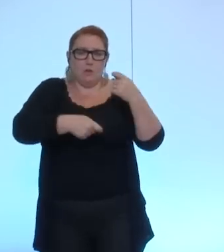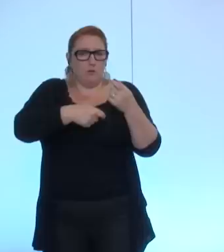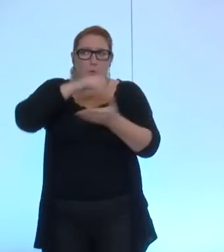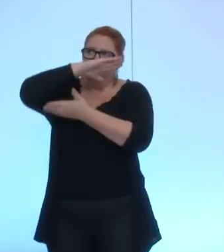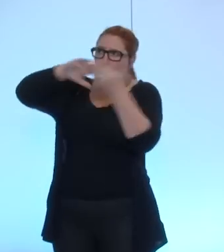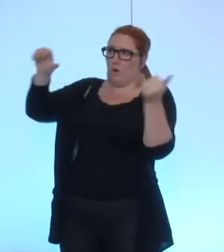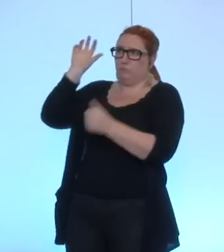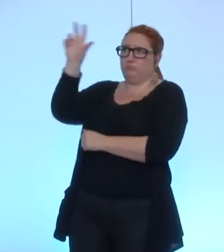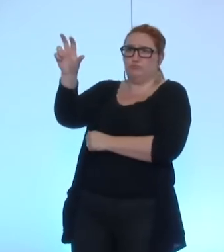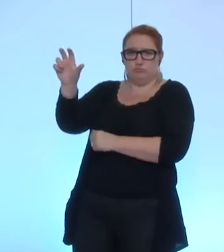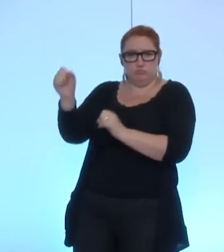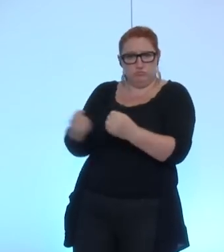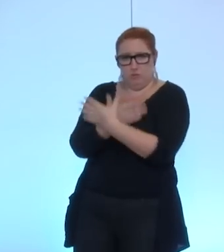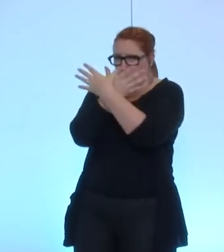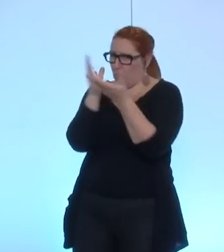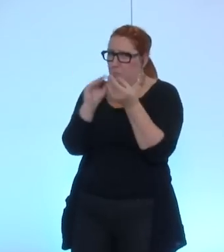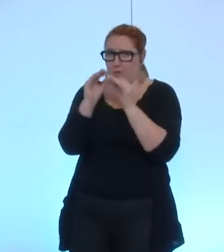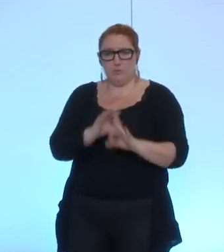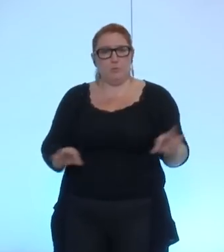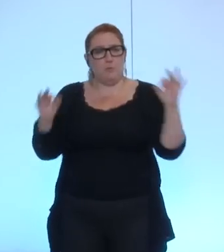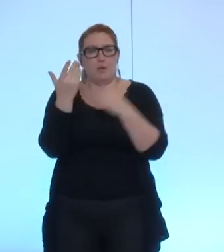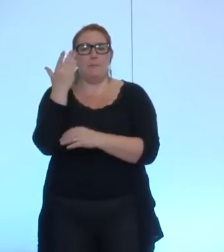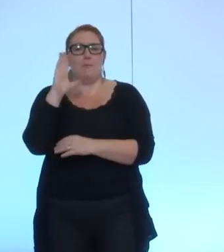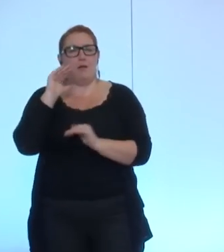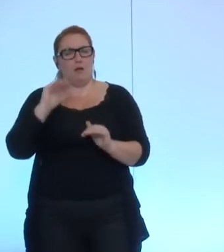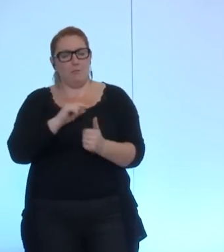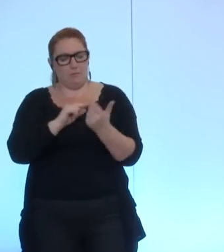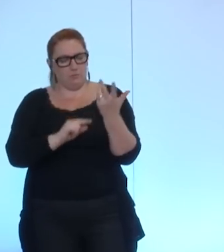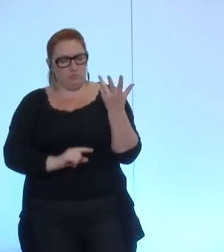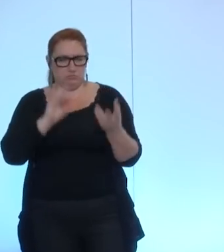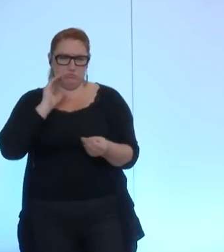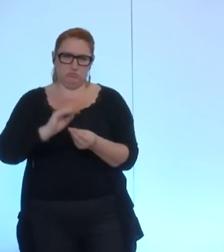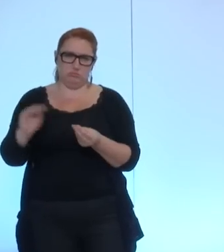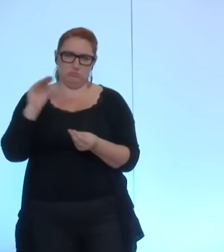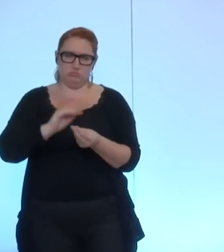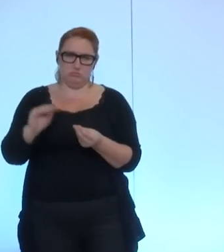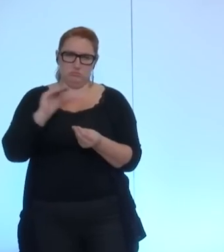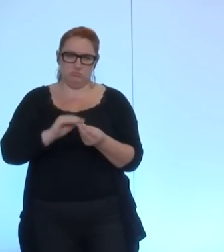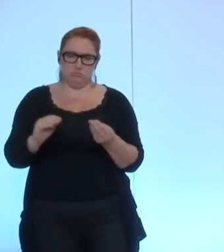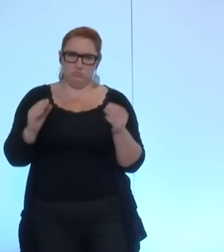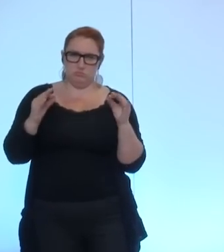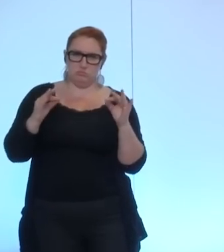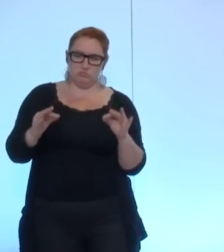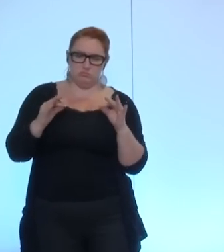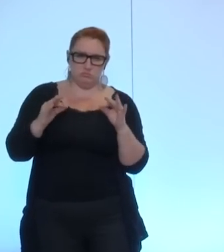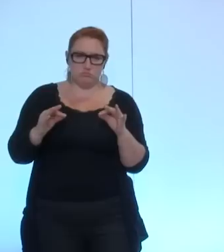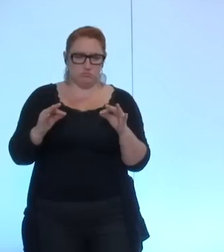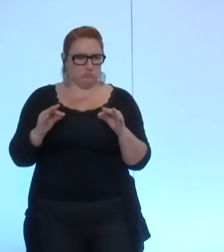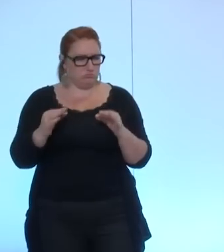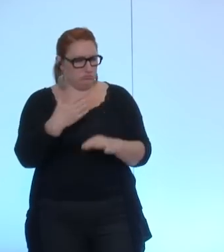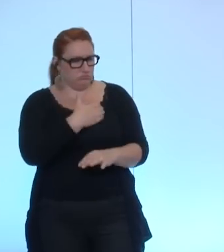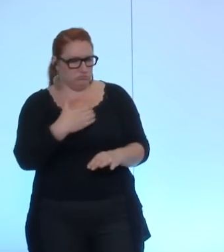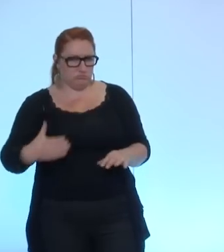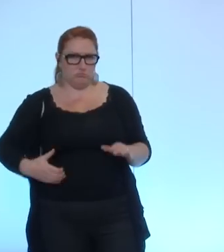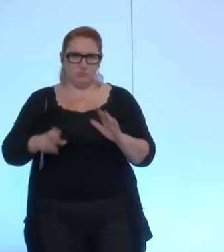métropole. Pour autant, nous avons un certain nombre d'interrogations par rapport au positionnement de la ville